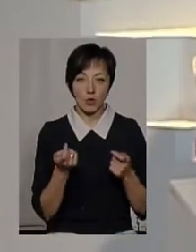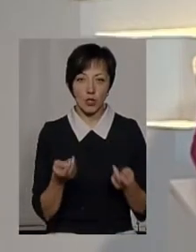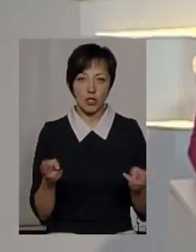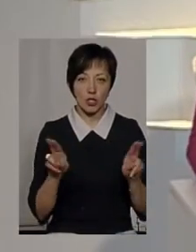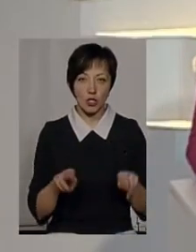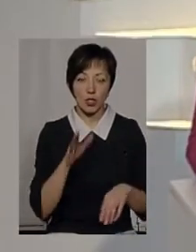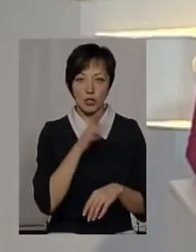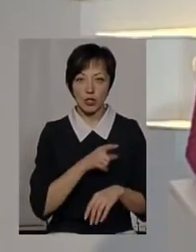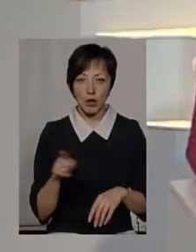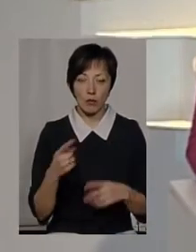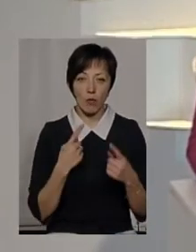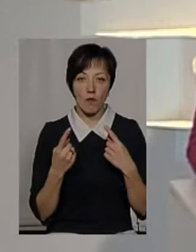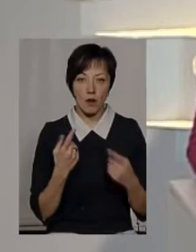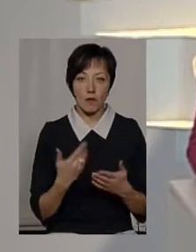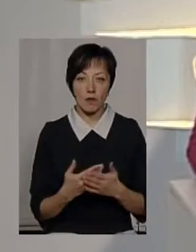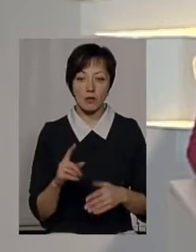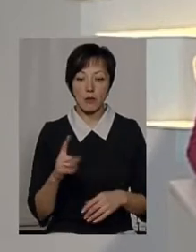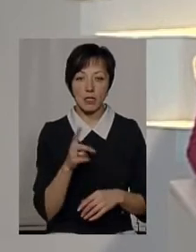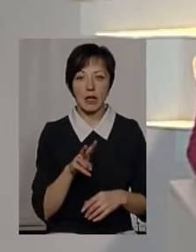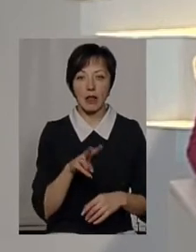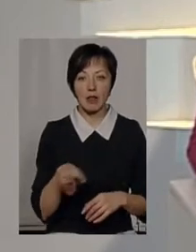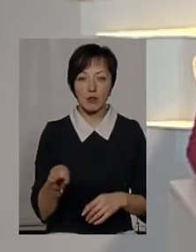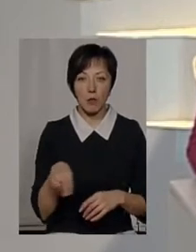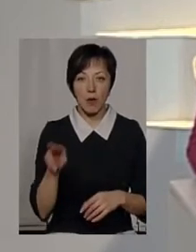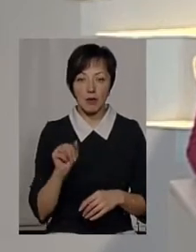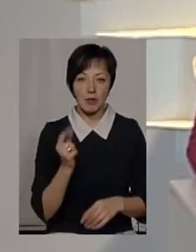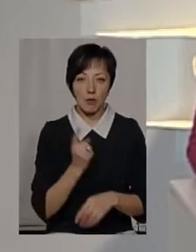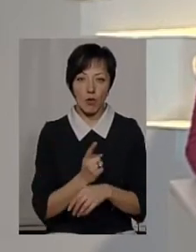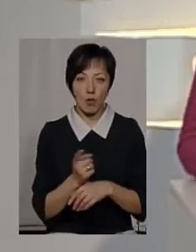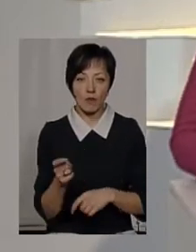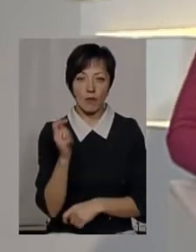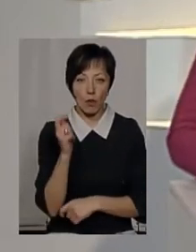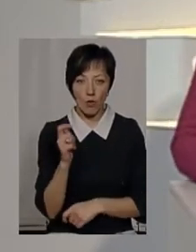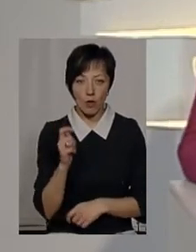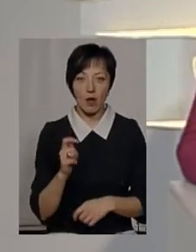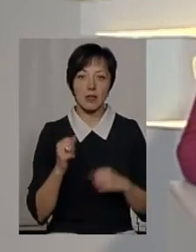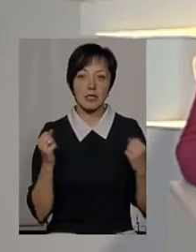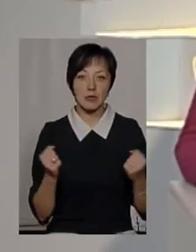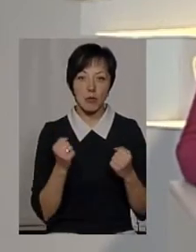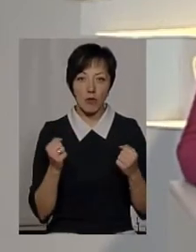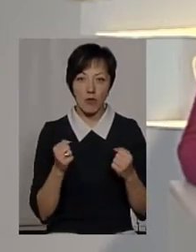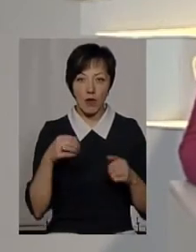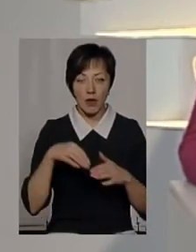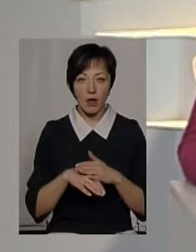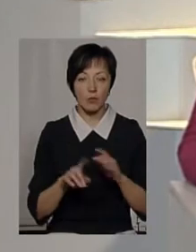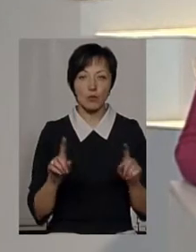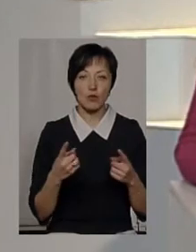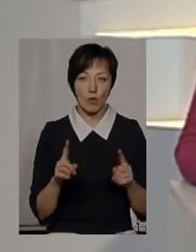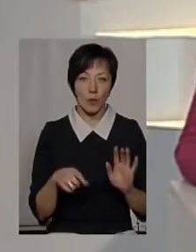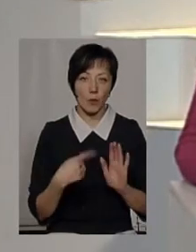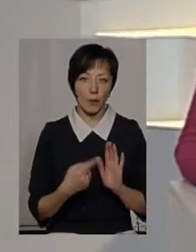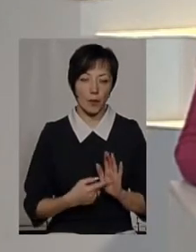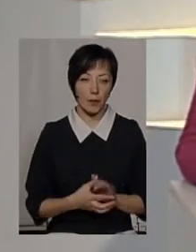трохи залишаєте на час, щоб поговорити. От з 1 листопада заборонено її виловлювати у зимувальних ямах. Розкажіть, чому?